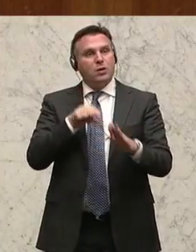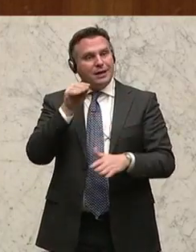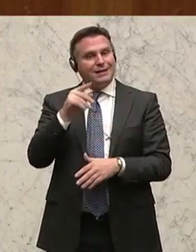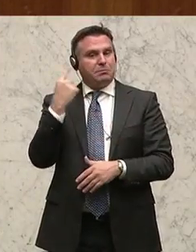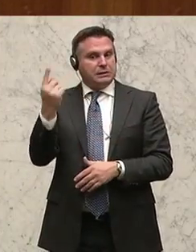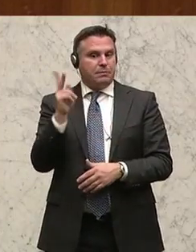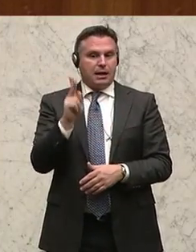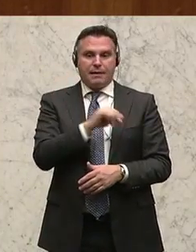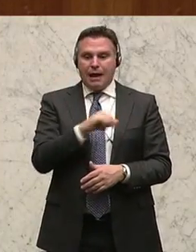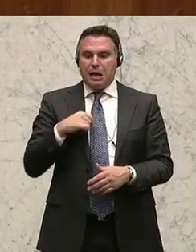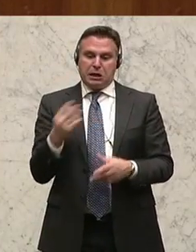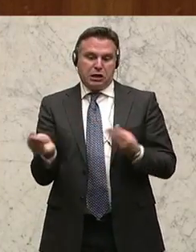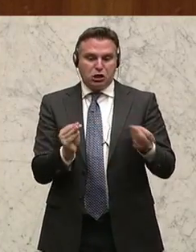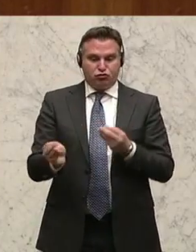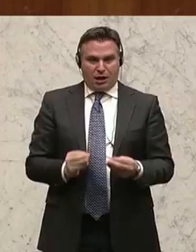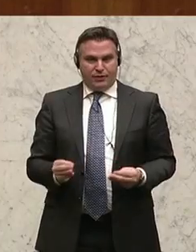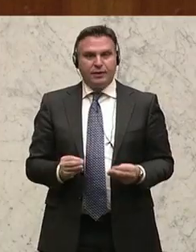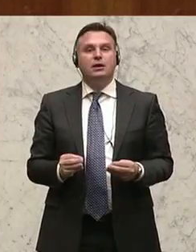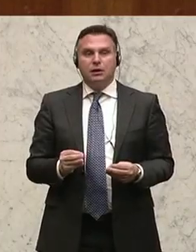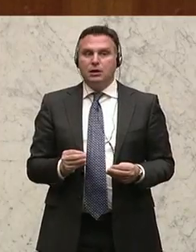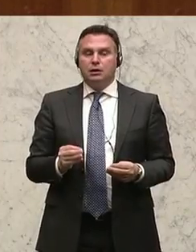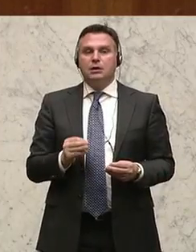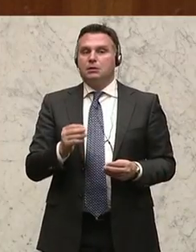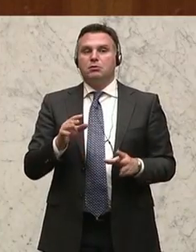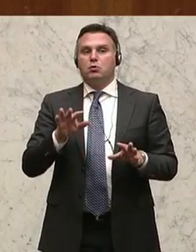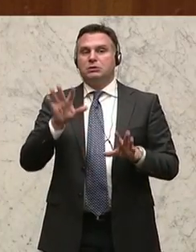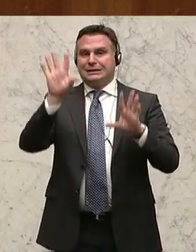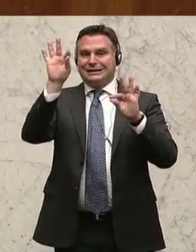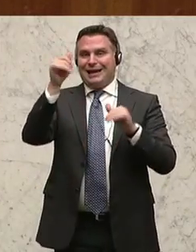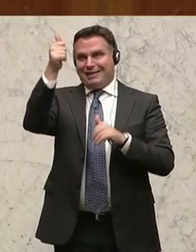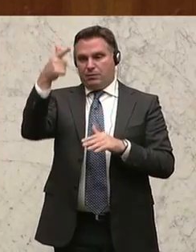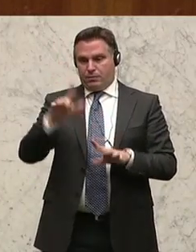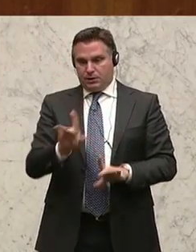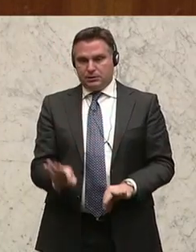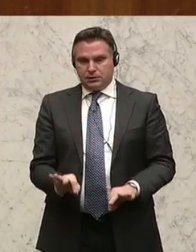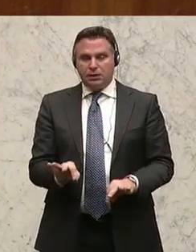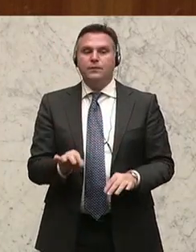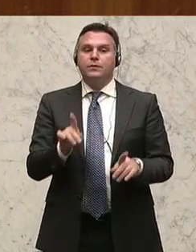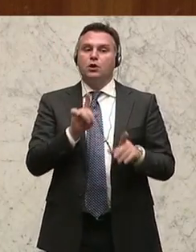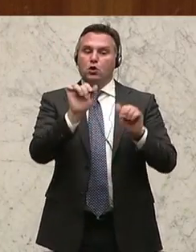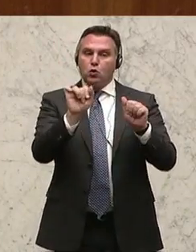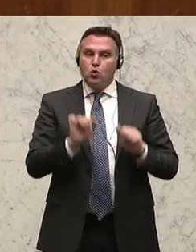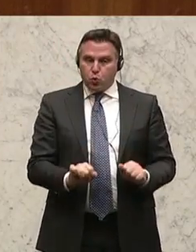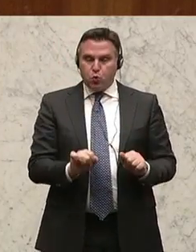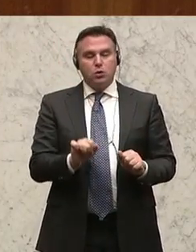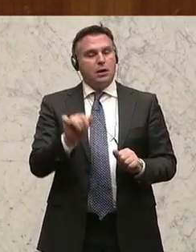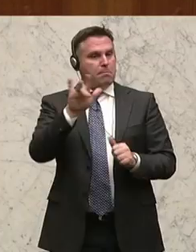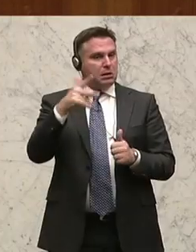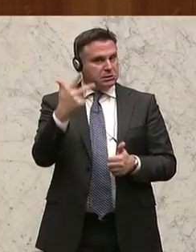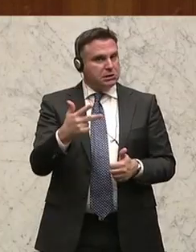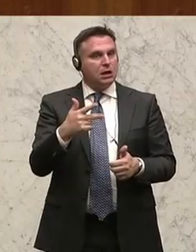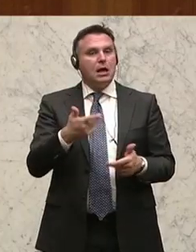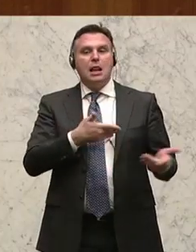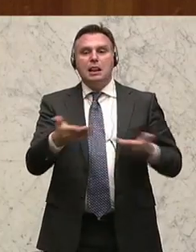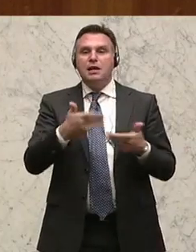frei gestalten können, in Österreich, dann sehen wir überall unter den ersten zehn. Ausrichtung der Unternehmen an den Kunden, Platz drei. Qualität der